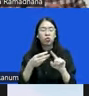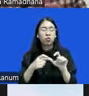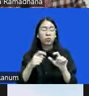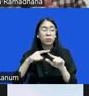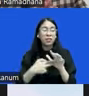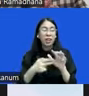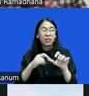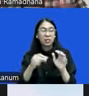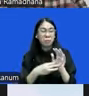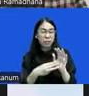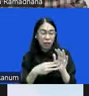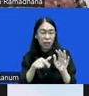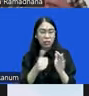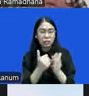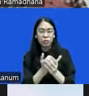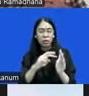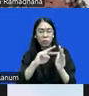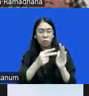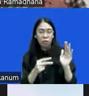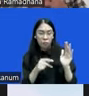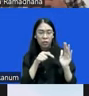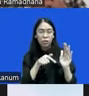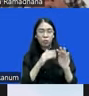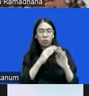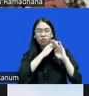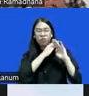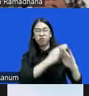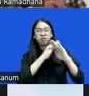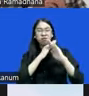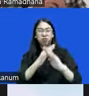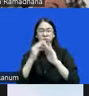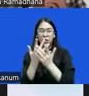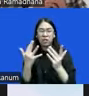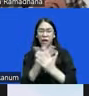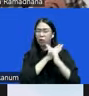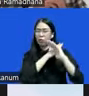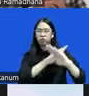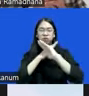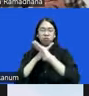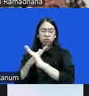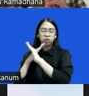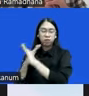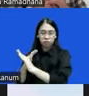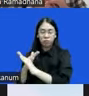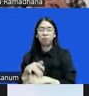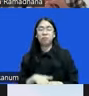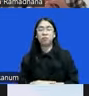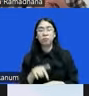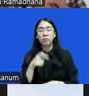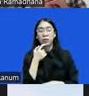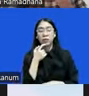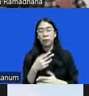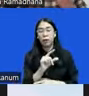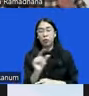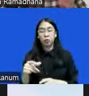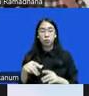perubahan itu yang banyak ditolak oleh masyarakat. Maka dari itu, terkait dengan RU Polri ini,